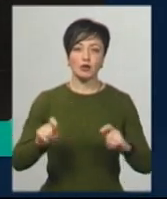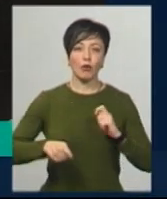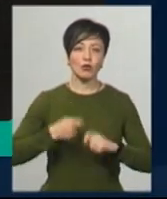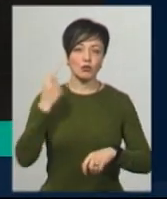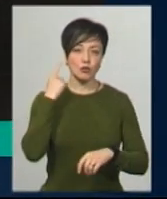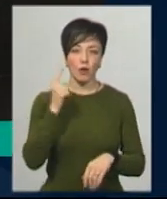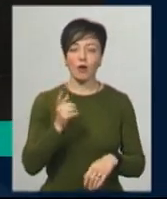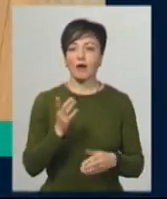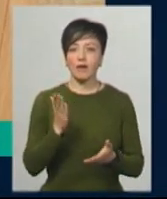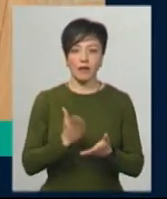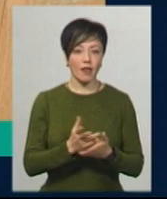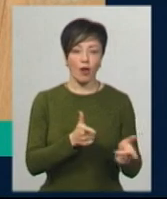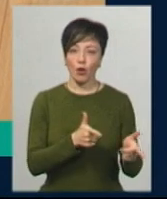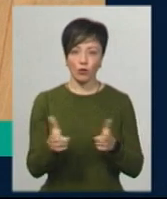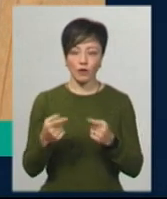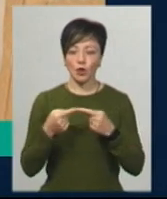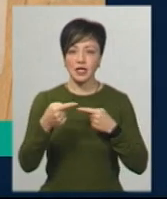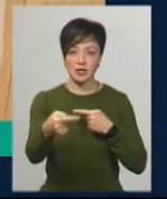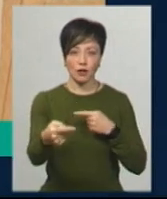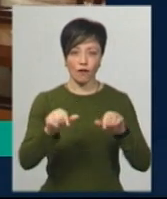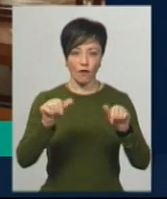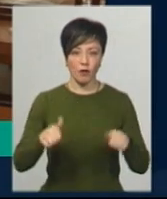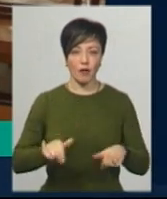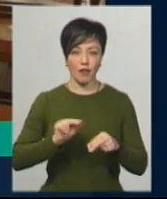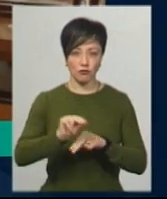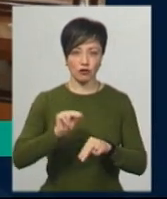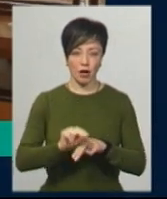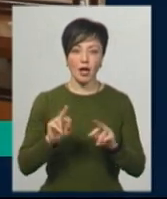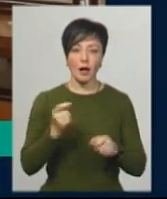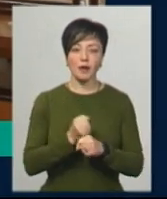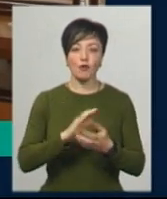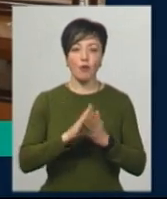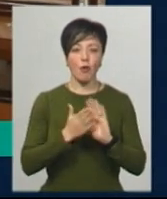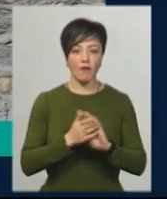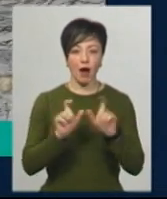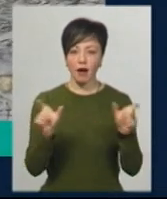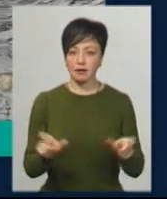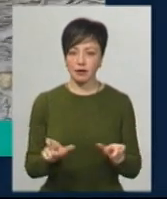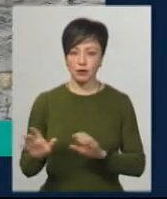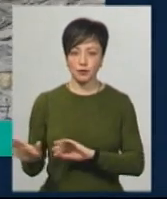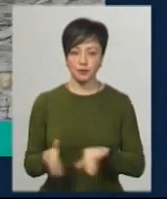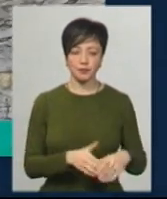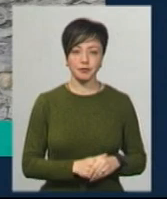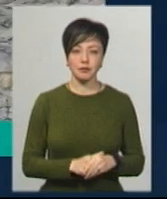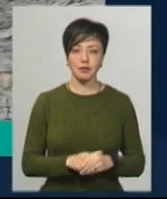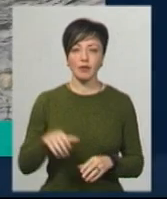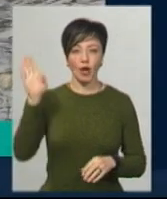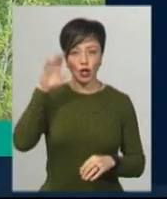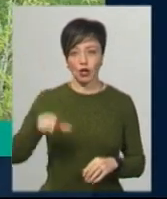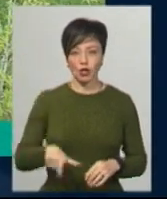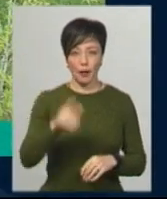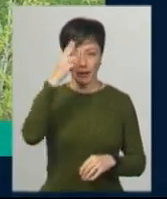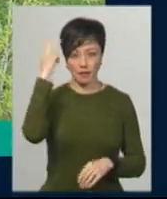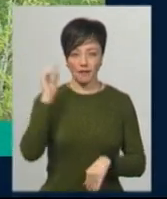слуху виявилися неготовими до дистанційної форми навчання. Як працюють в умовах карантину? На річках Хмельниччини